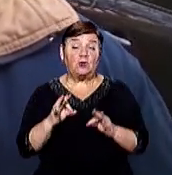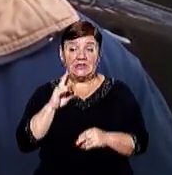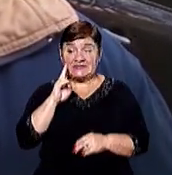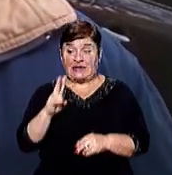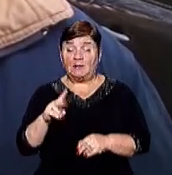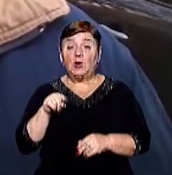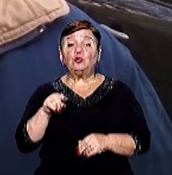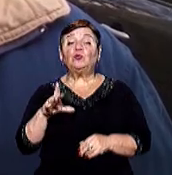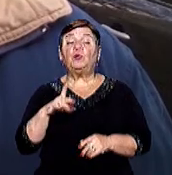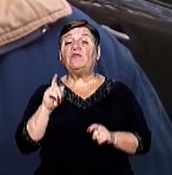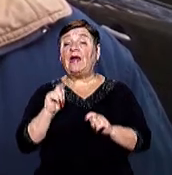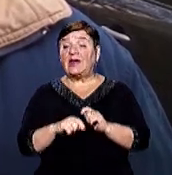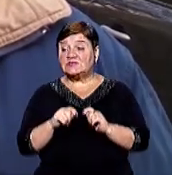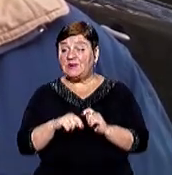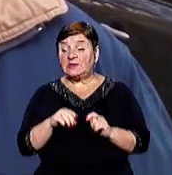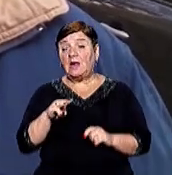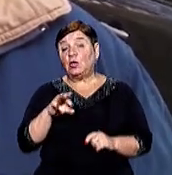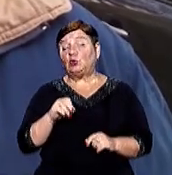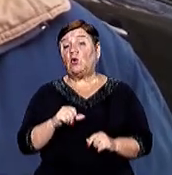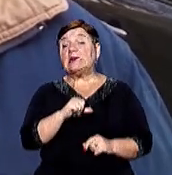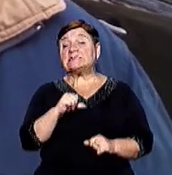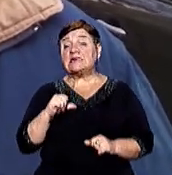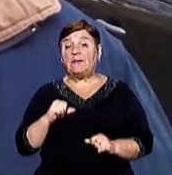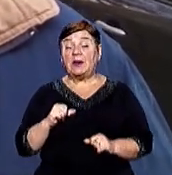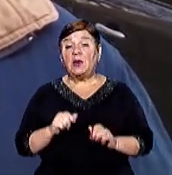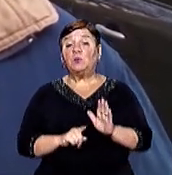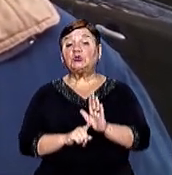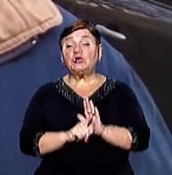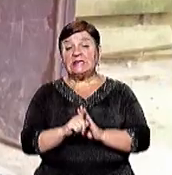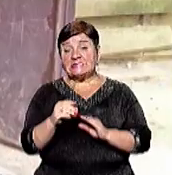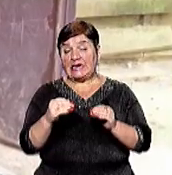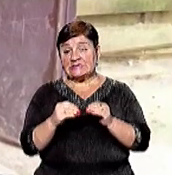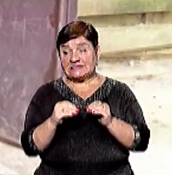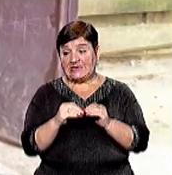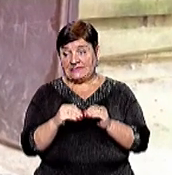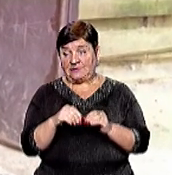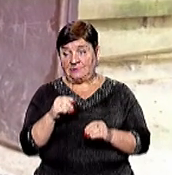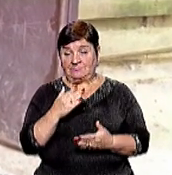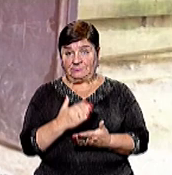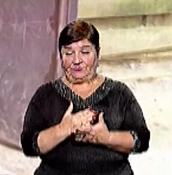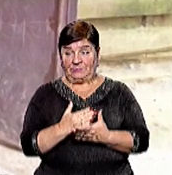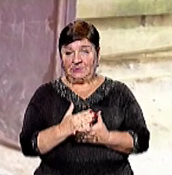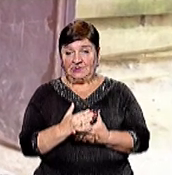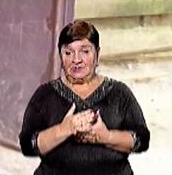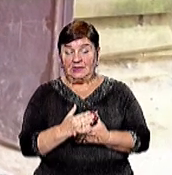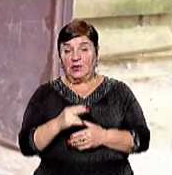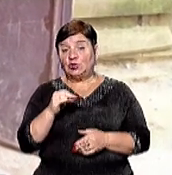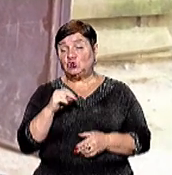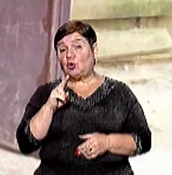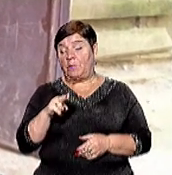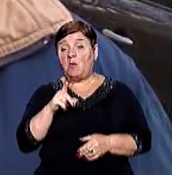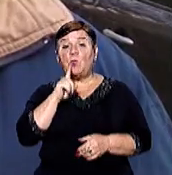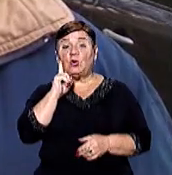експерт тут був Усього, то само, почти 10 годин вони тут знаходяться Вроде щопа вони,